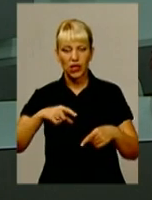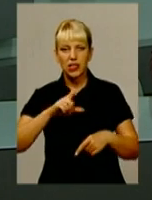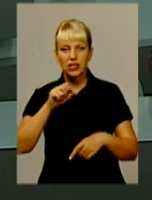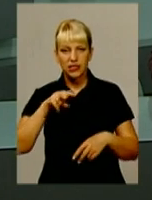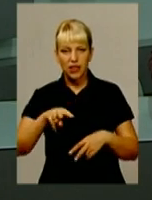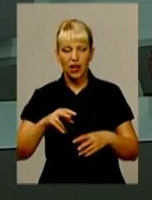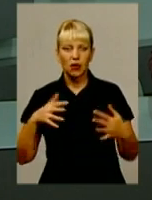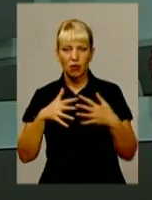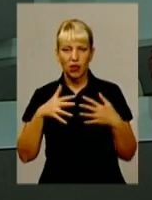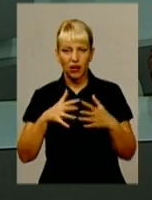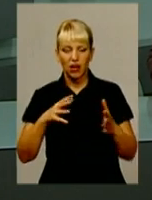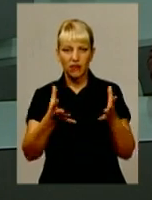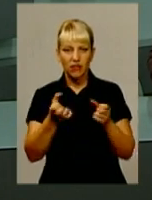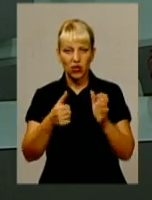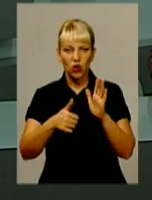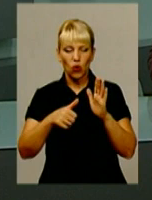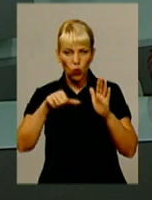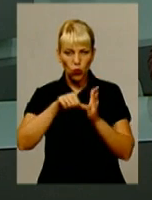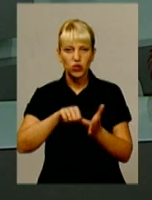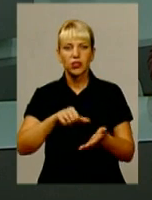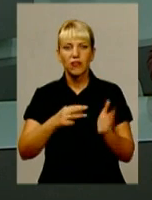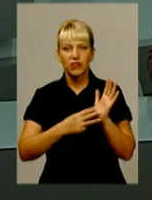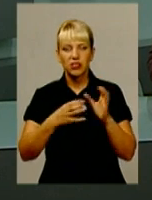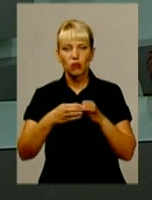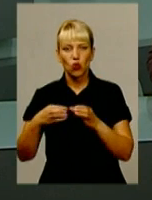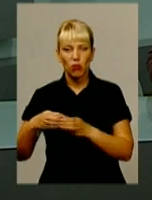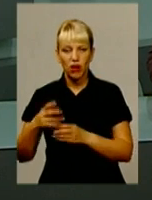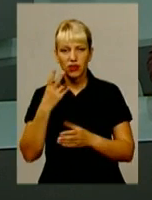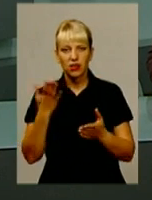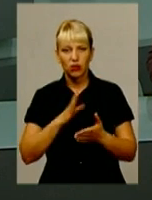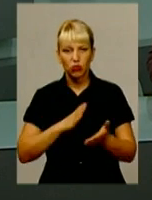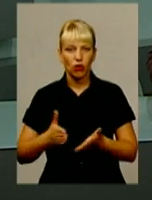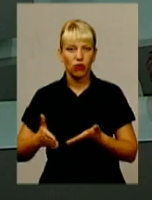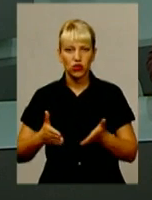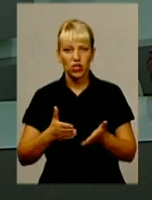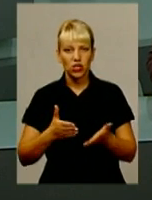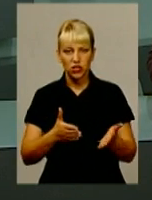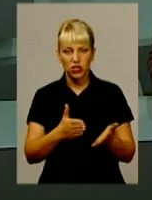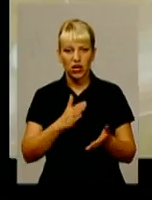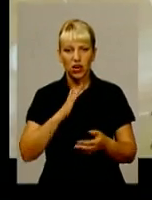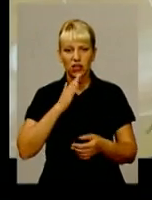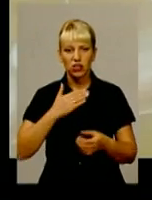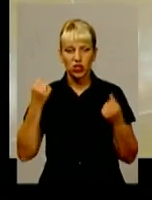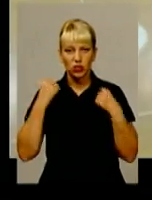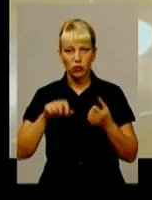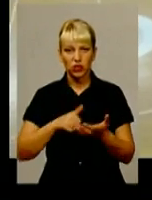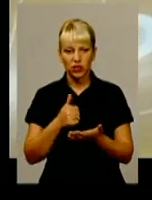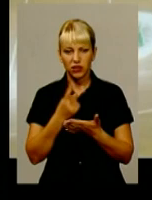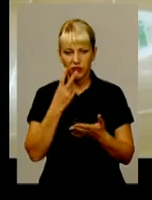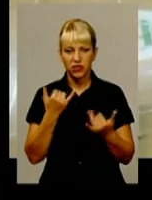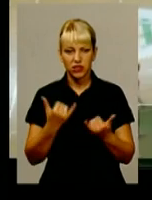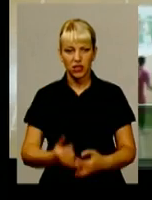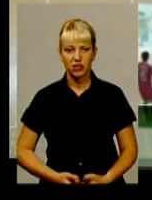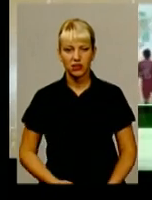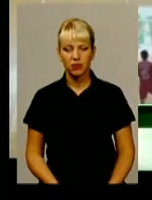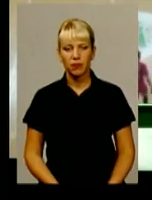вісім українських команд. Яким був шлях спортлідера – дивіться в сюжеті у Ярослави Іщенко. У перший день передсезонного